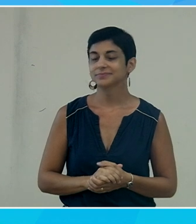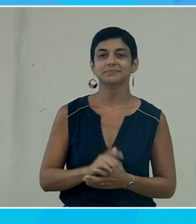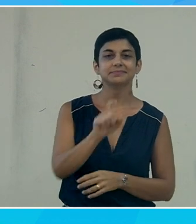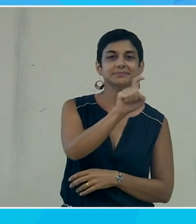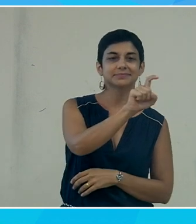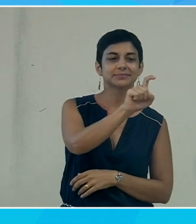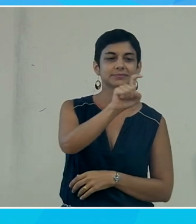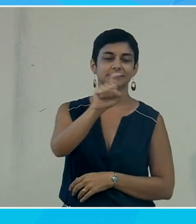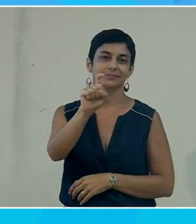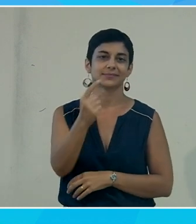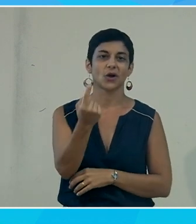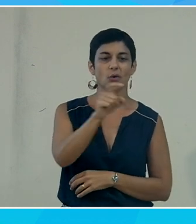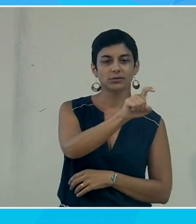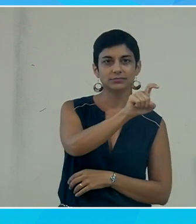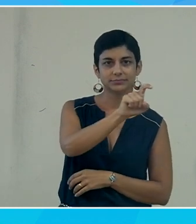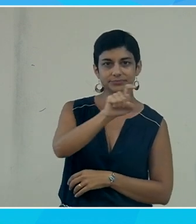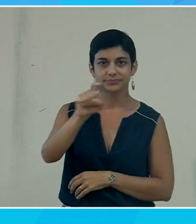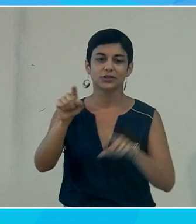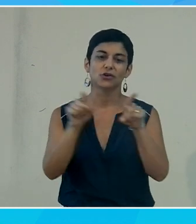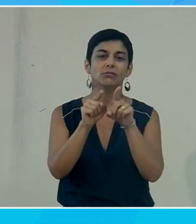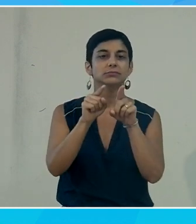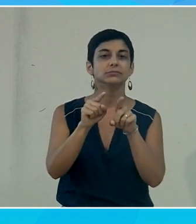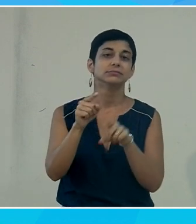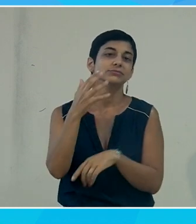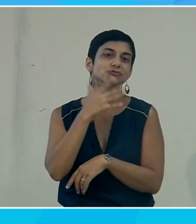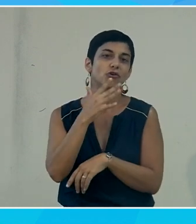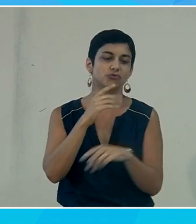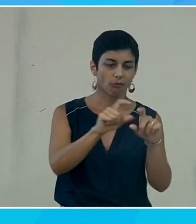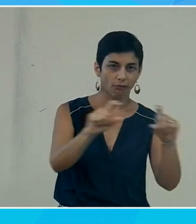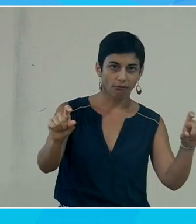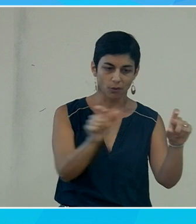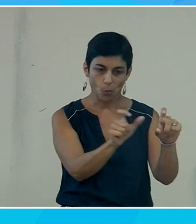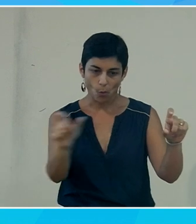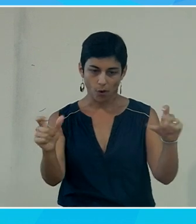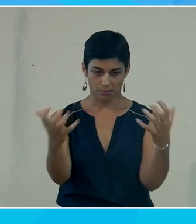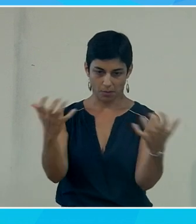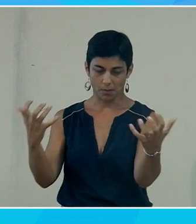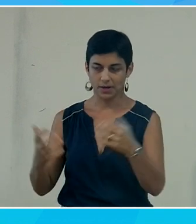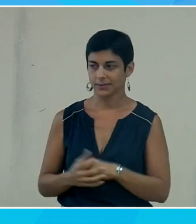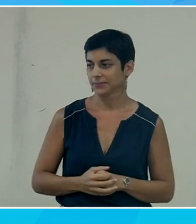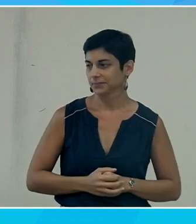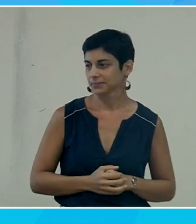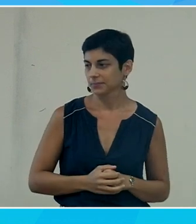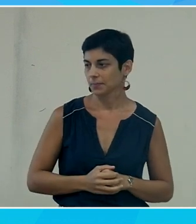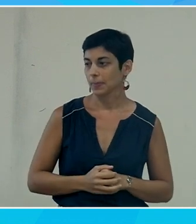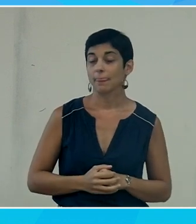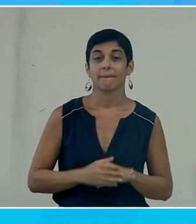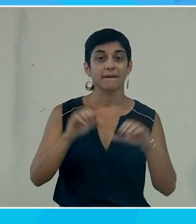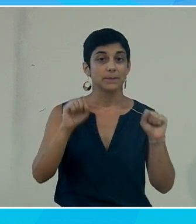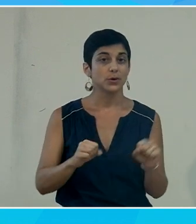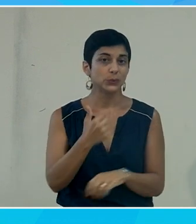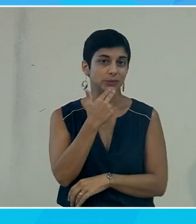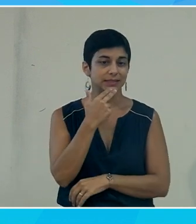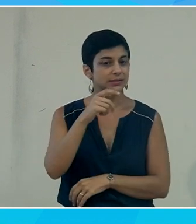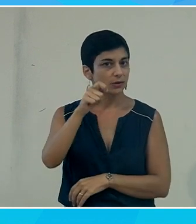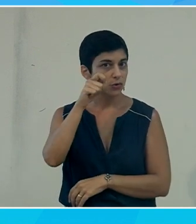qui apparaît sur les différents mots, donc c'est balayé en mode un peu karaoké et donc l'ordinateur me lit l'information. Donc, ça me permet d'avoir une loupe à